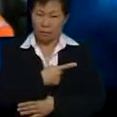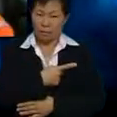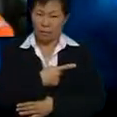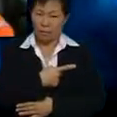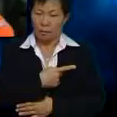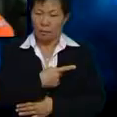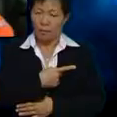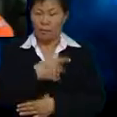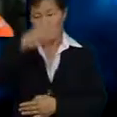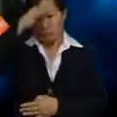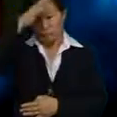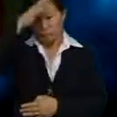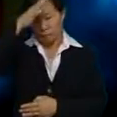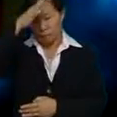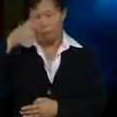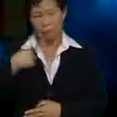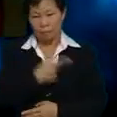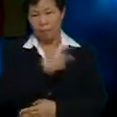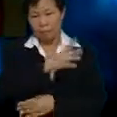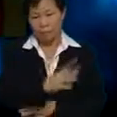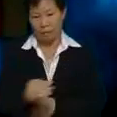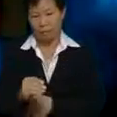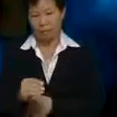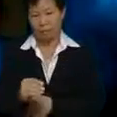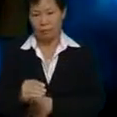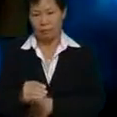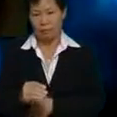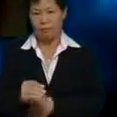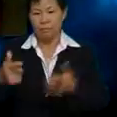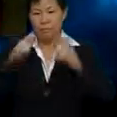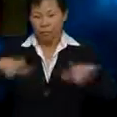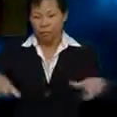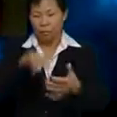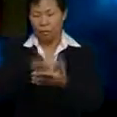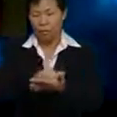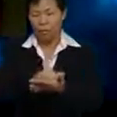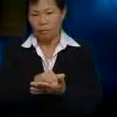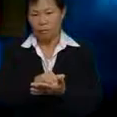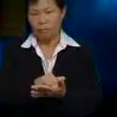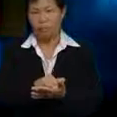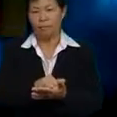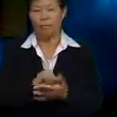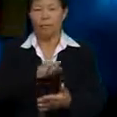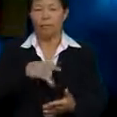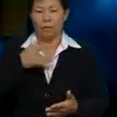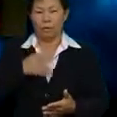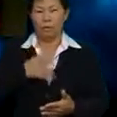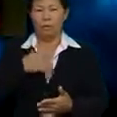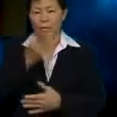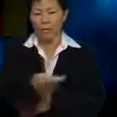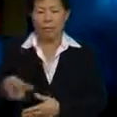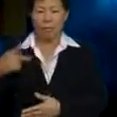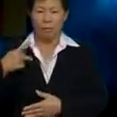Aruh ayah Ibu gaya kita Dan kita Cepat lakukan itu Dan sesungguhnya Perkara yang kita buat Itu